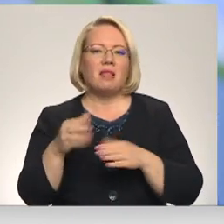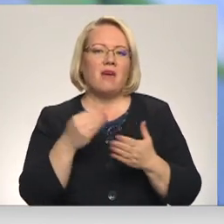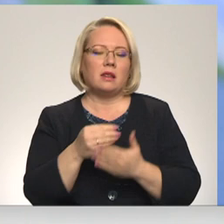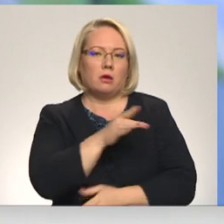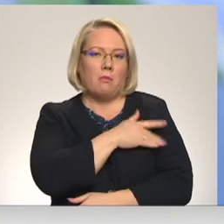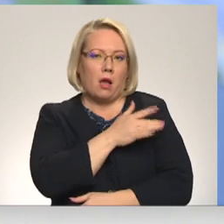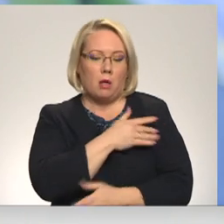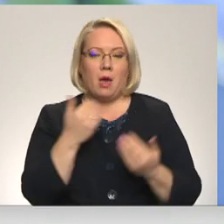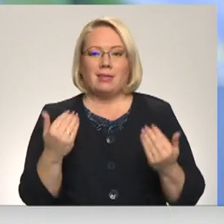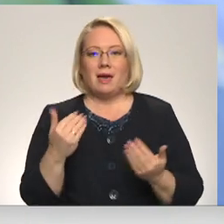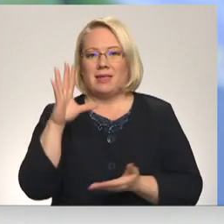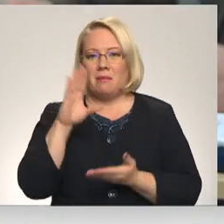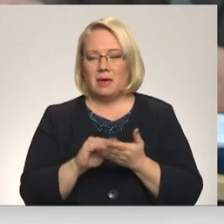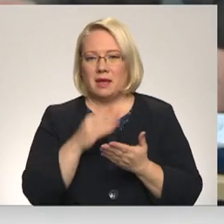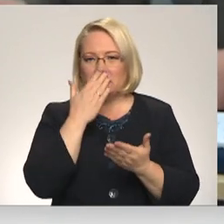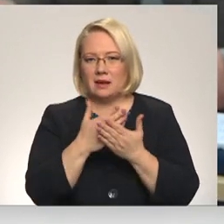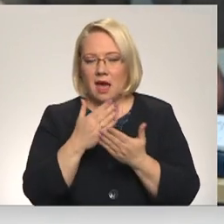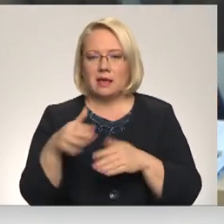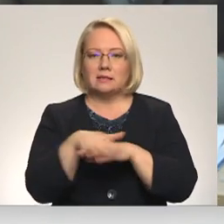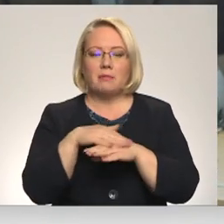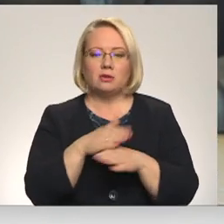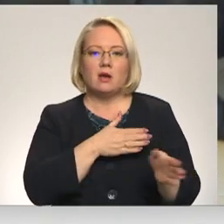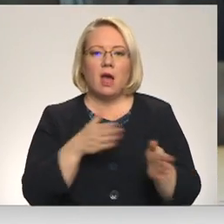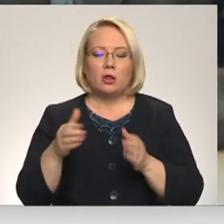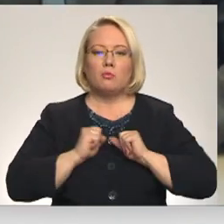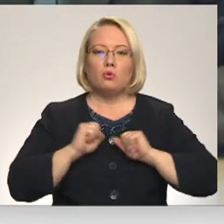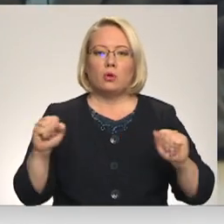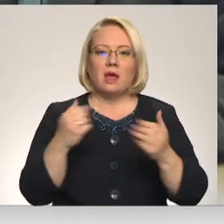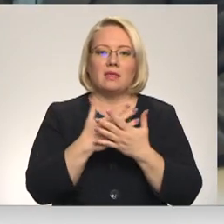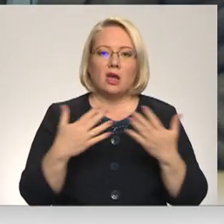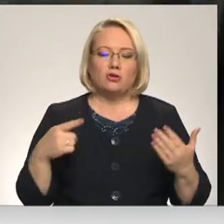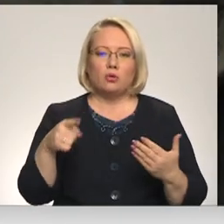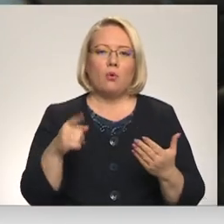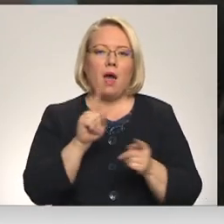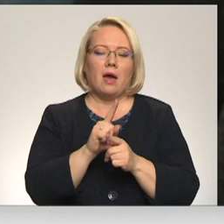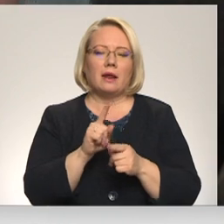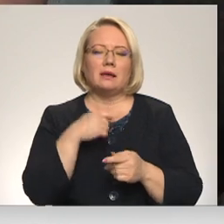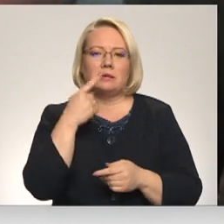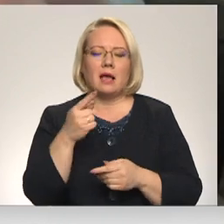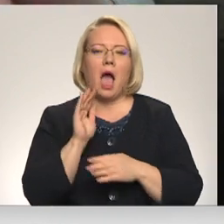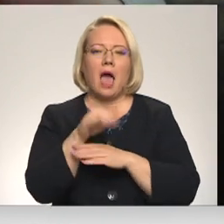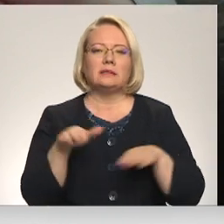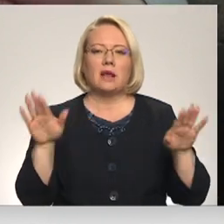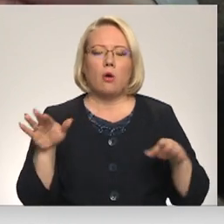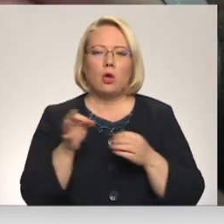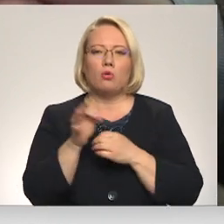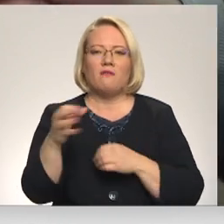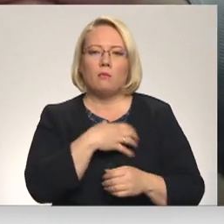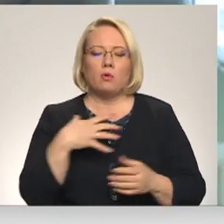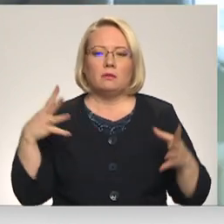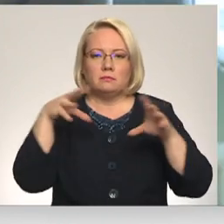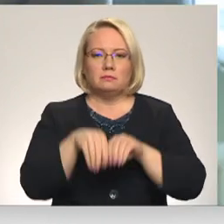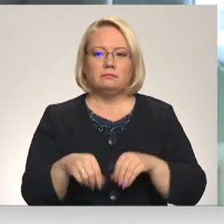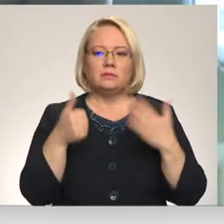līdzinājā pieredze, pašvaldības sabierisko kārtību nodrošinājušas dažādi. To apliecin arī aizkrauks noda pašvaldībā, kur apvienotis seši novadi.